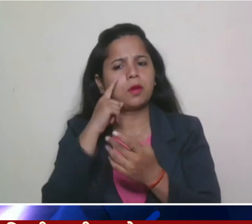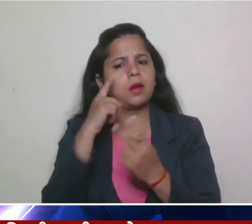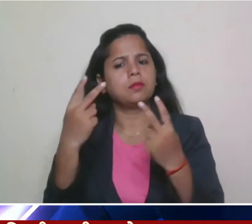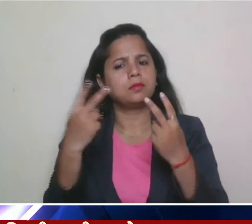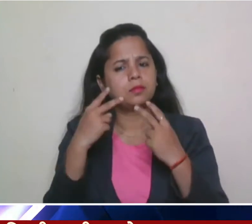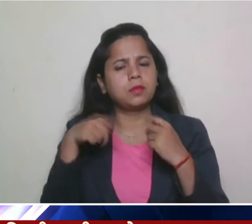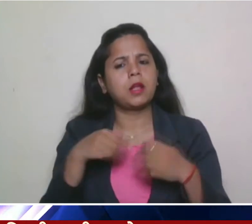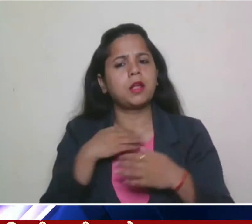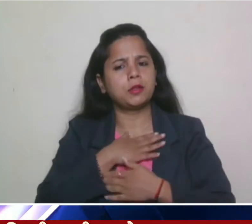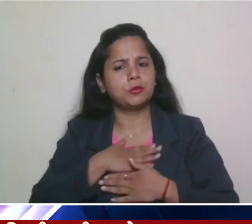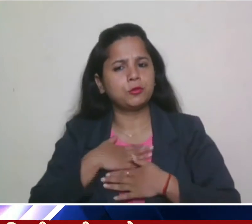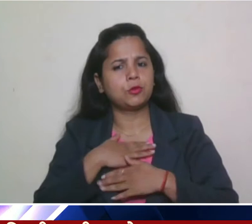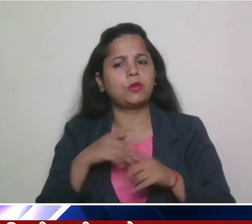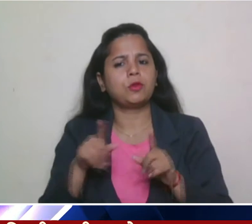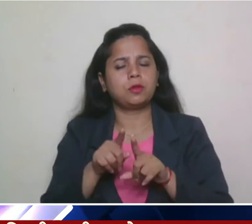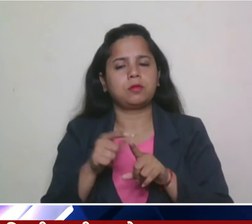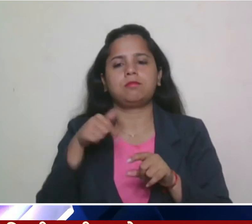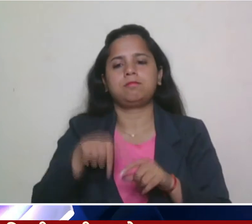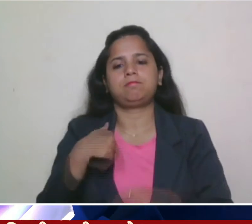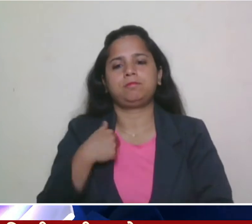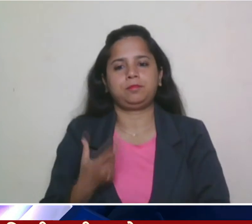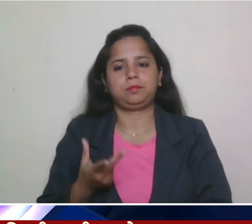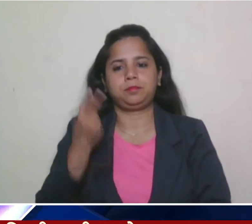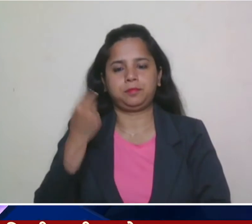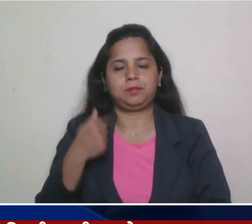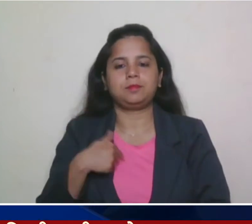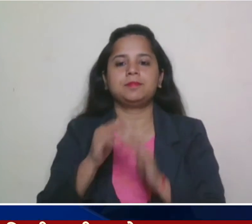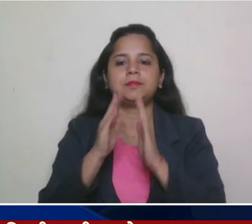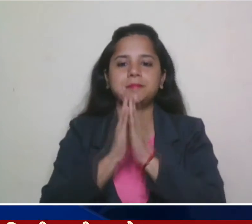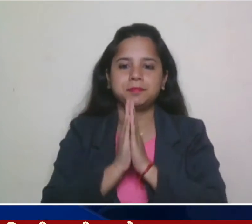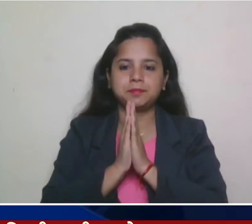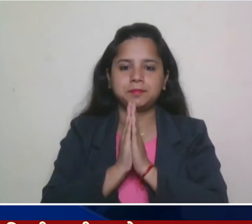उठाते रहे आनंद हमें धी जैनमती नमस्कार